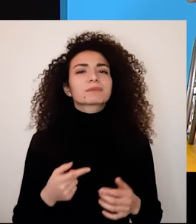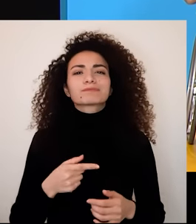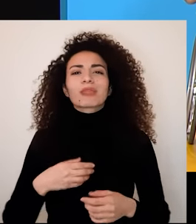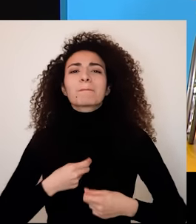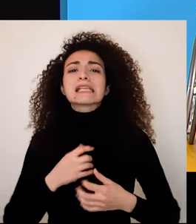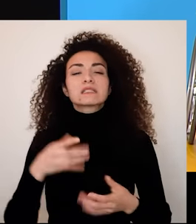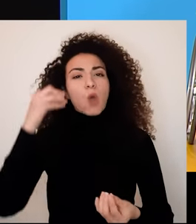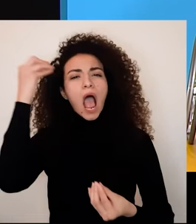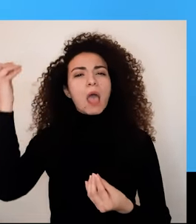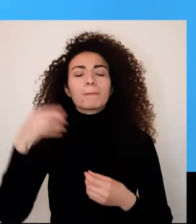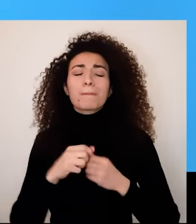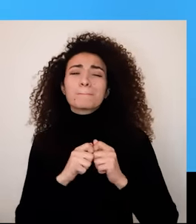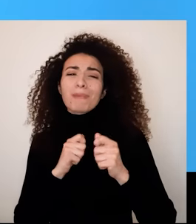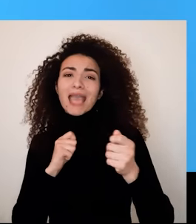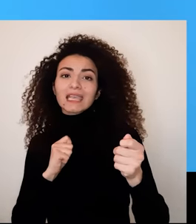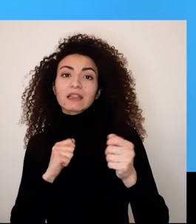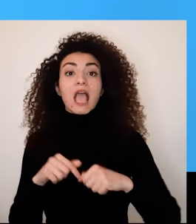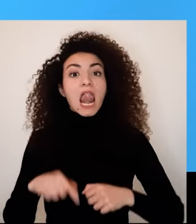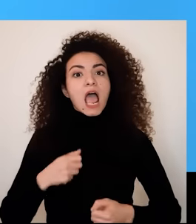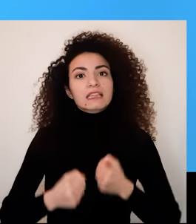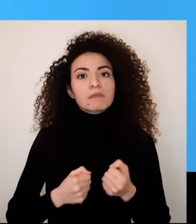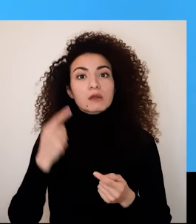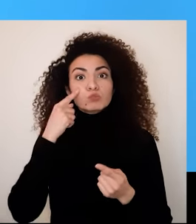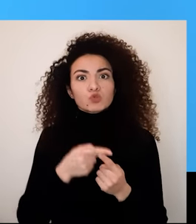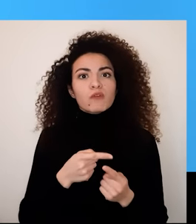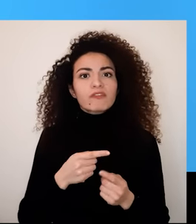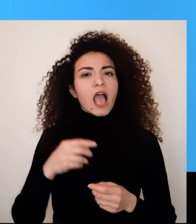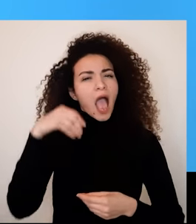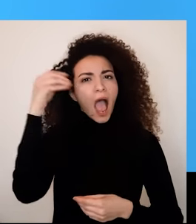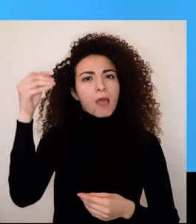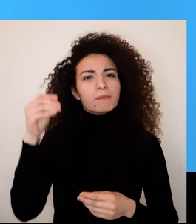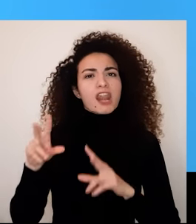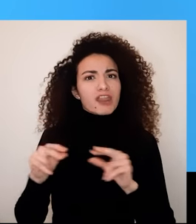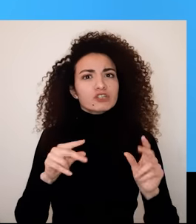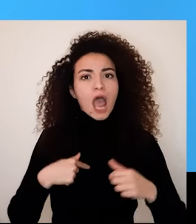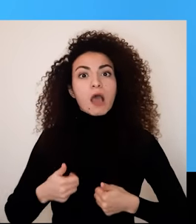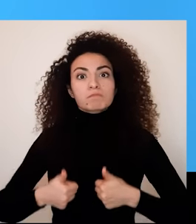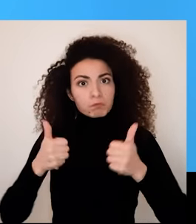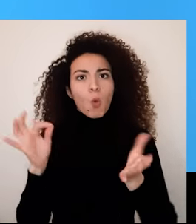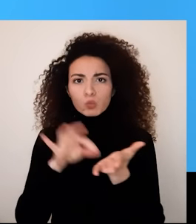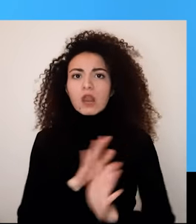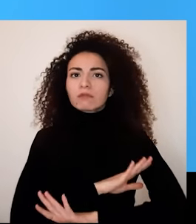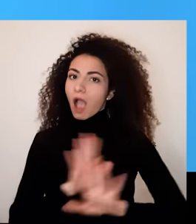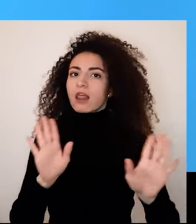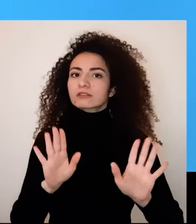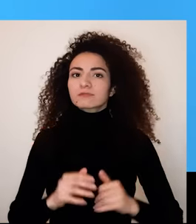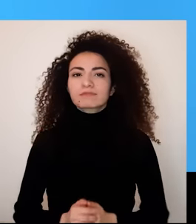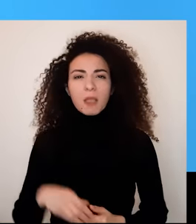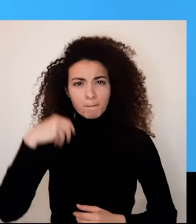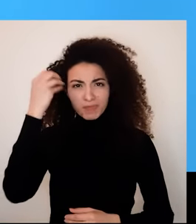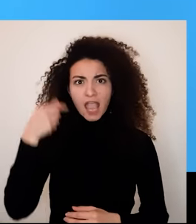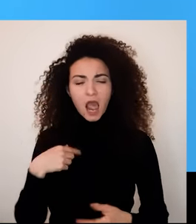عادة ننظر إلى أمالنا الأمر الذي بيخلينا نشعر إنه نبعاده بيصعب تحقيقه بهيداً تمرين رح ننظر إلى أمالنا